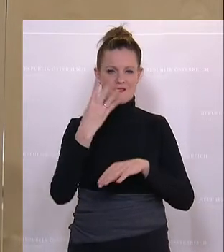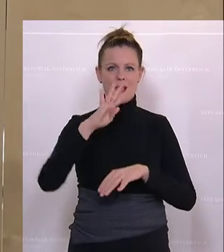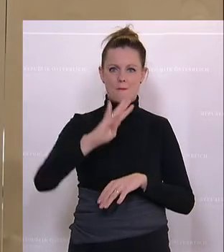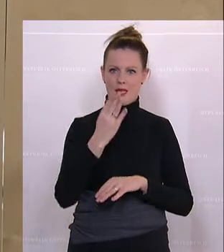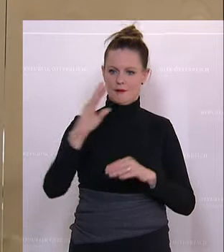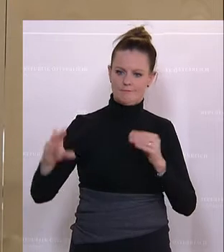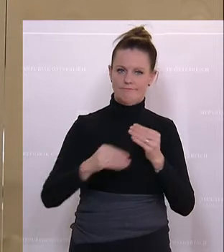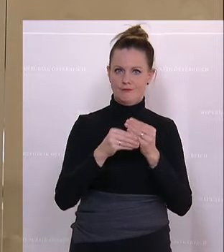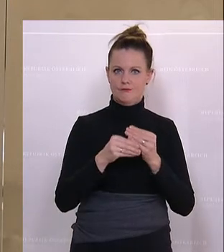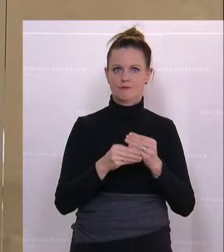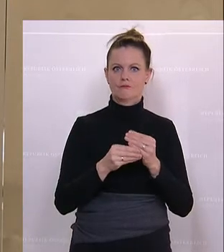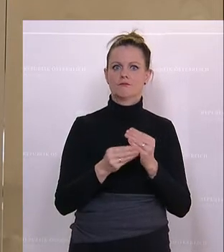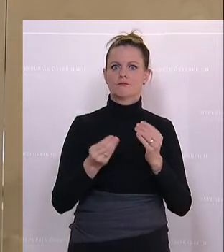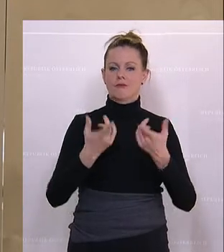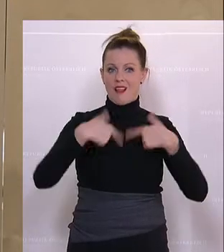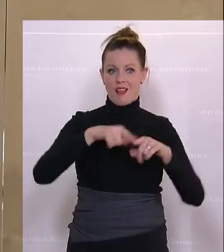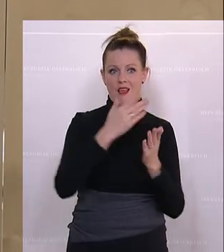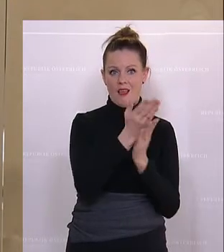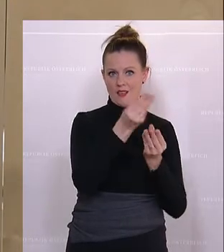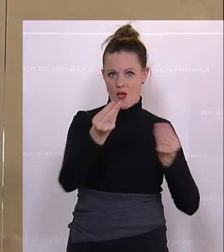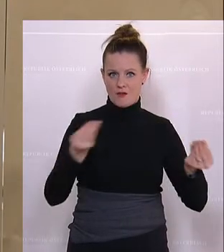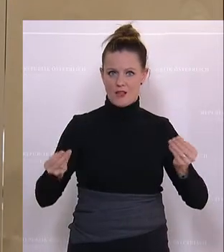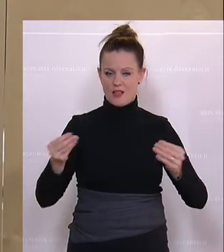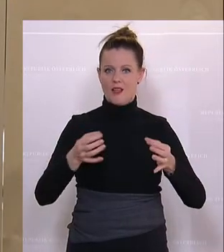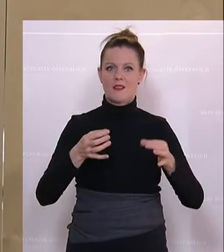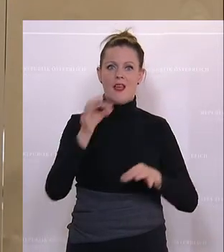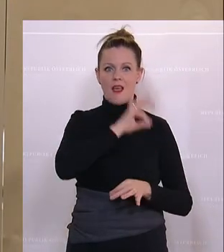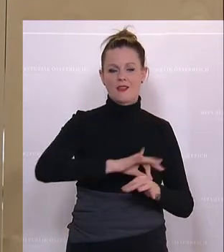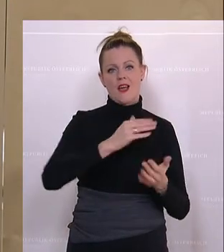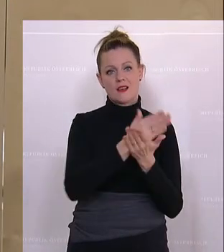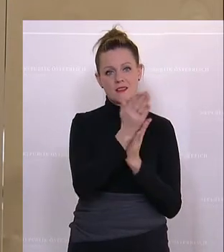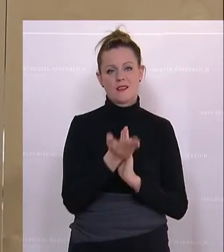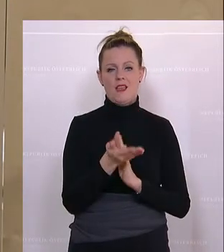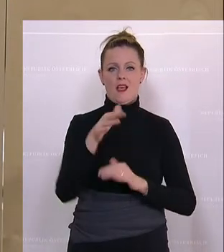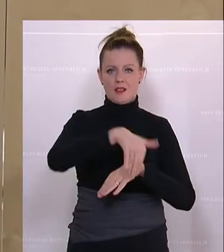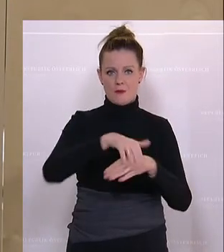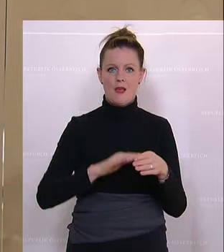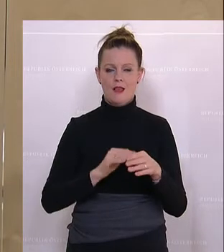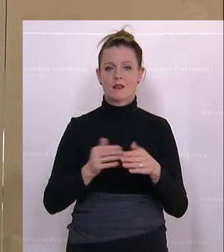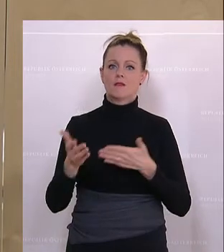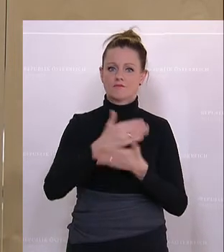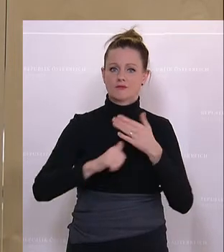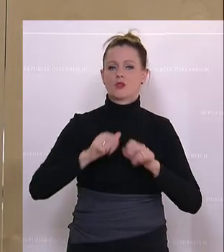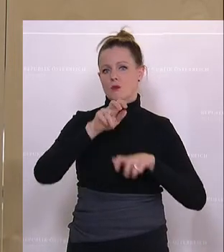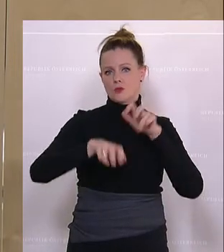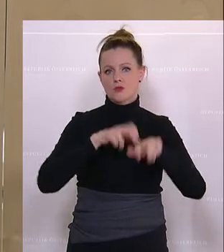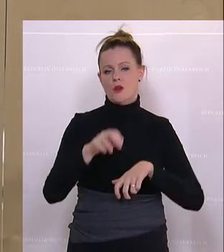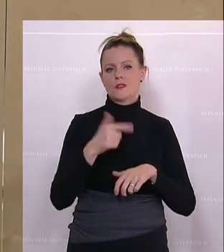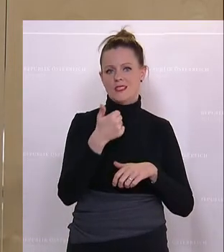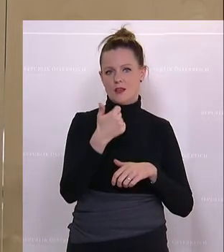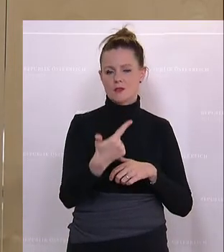länderweisen Verteilung ist den Ertragsanteilen der Gemeinden bei den Einkommensteuern für das Jahr 2021 ein